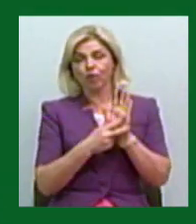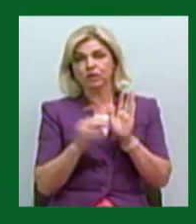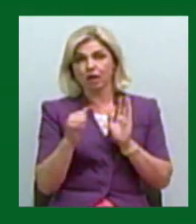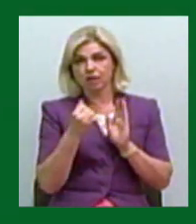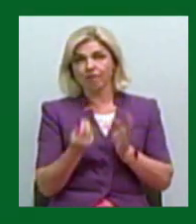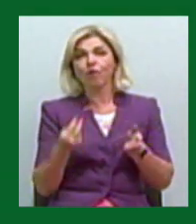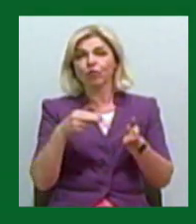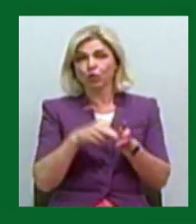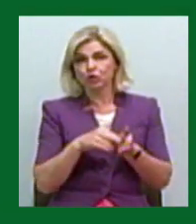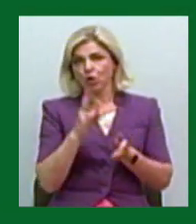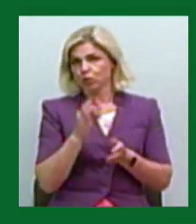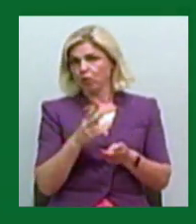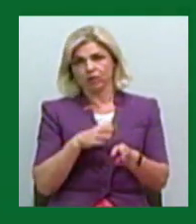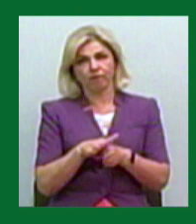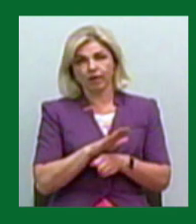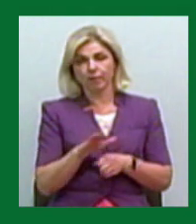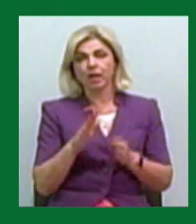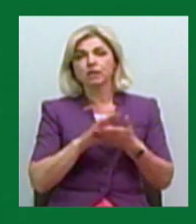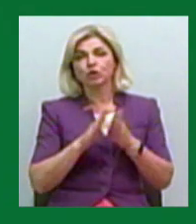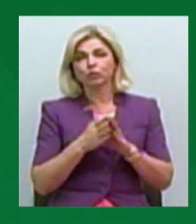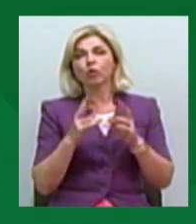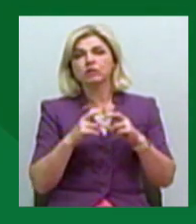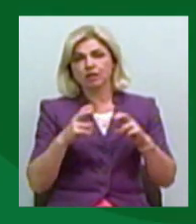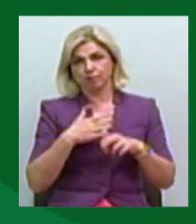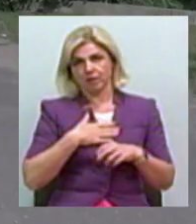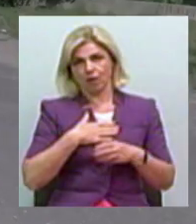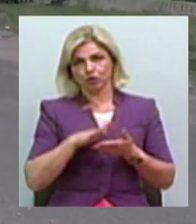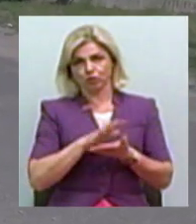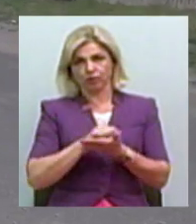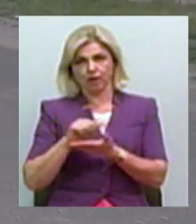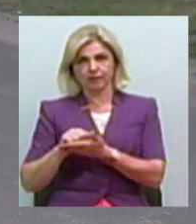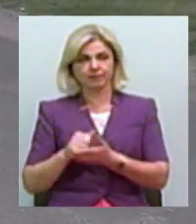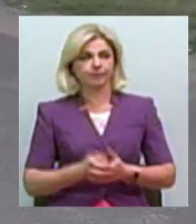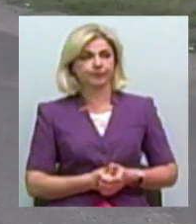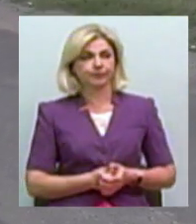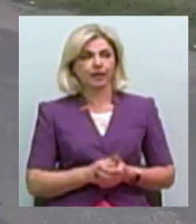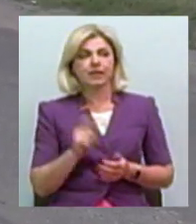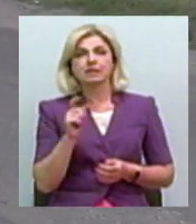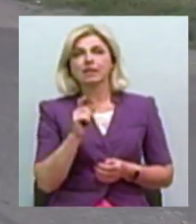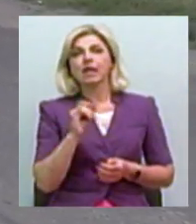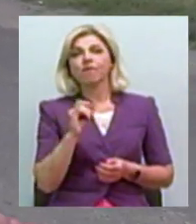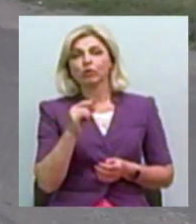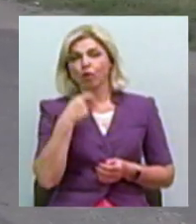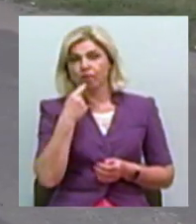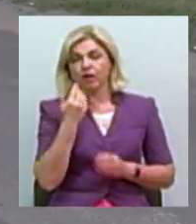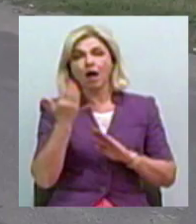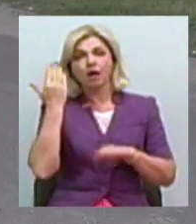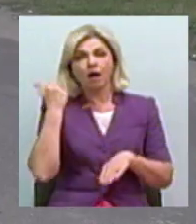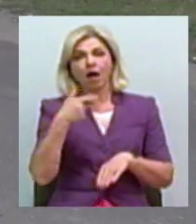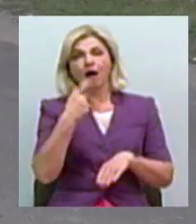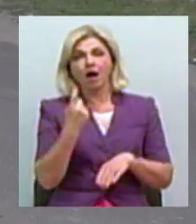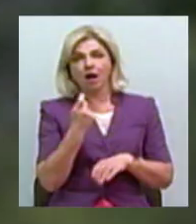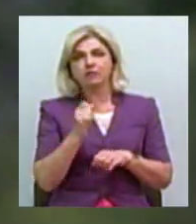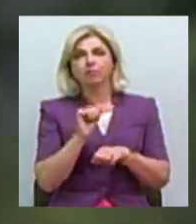Втім, цього не сталося. В ситуації розбиралися кореспонденти Суспільного. Зінийда Іванова говорить, раніше газопостачання